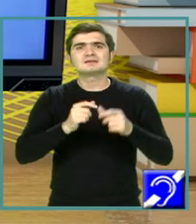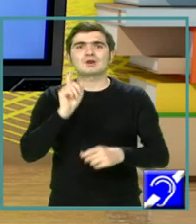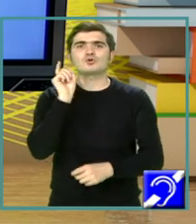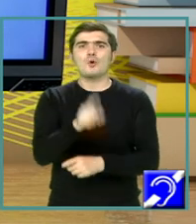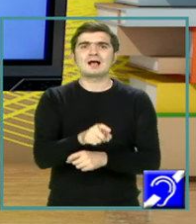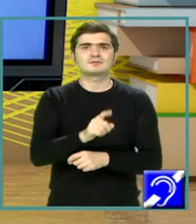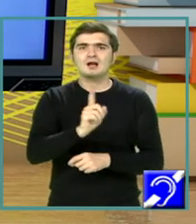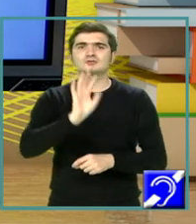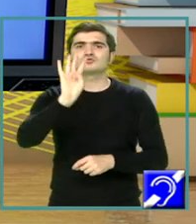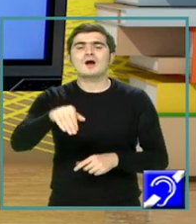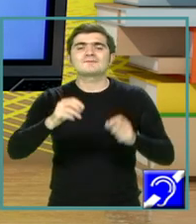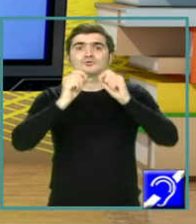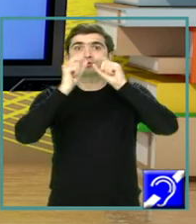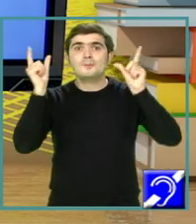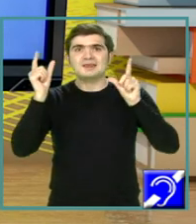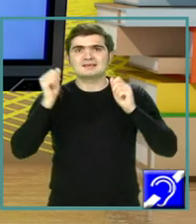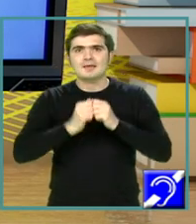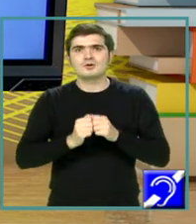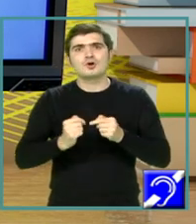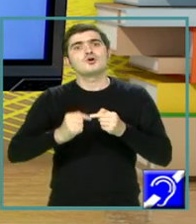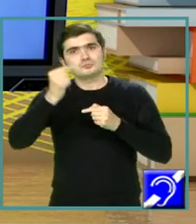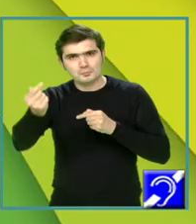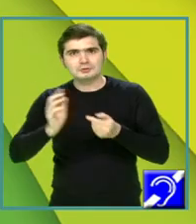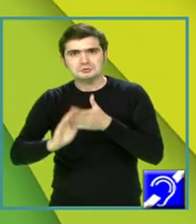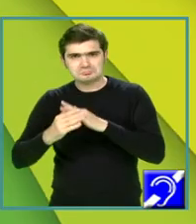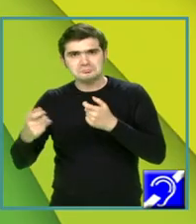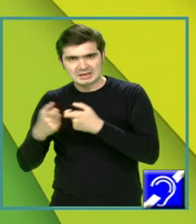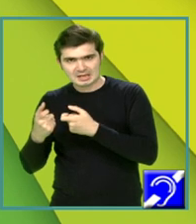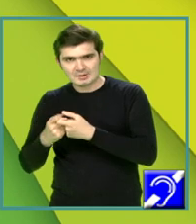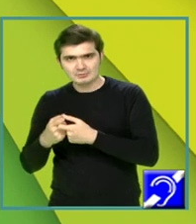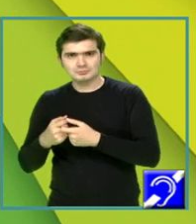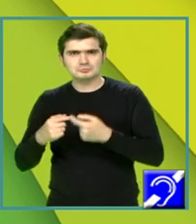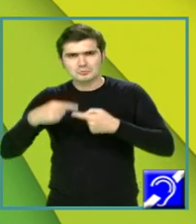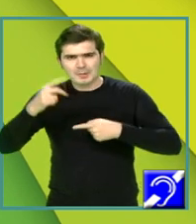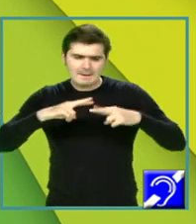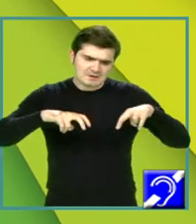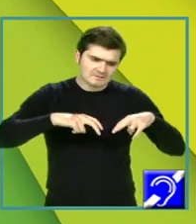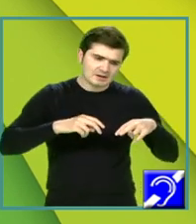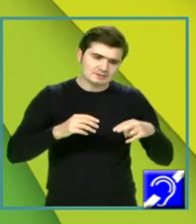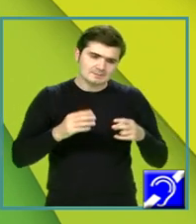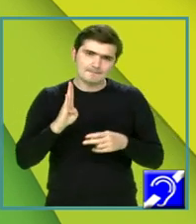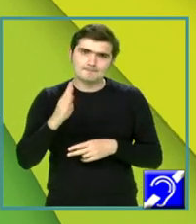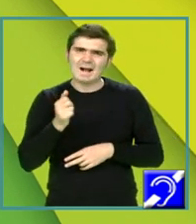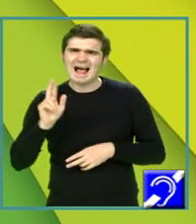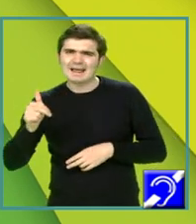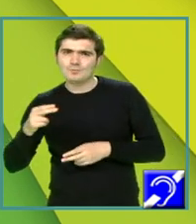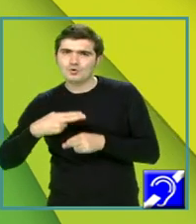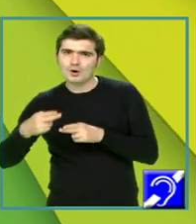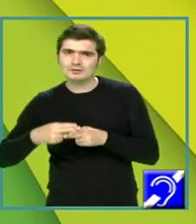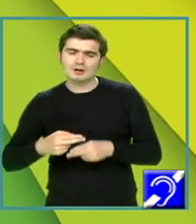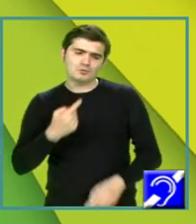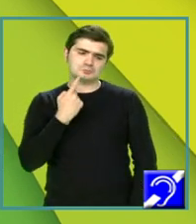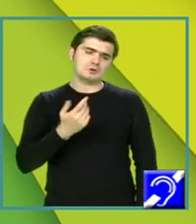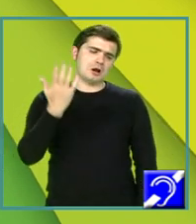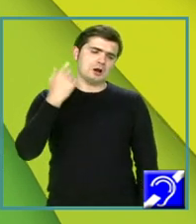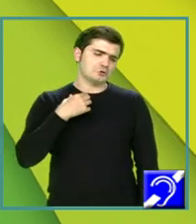surprize atunci când, după ce ați susținut examenul și cercetați sau verificați baremul de corectură, o să spuneți, a,